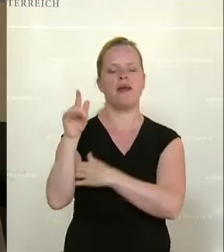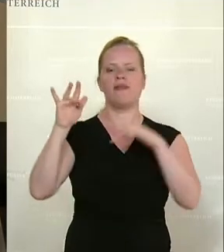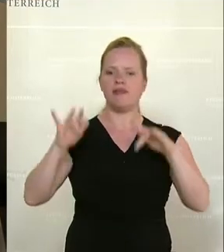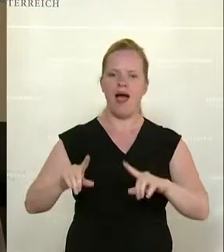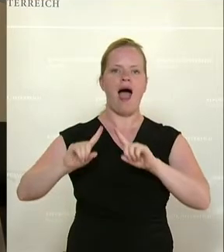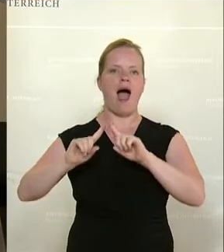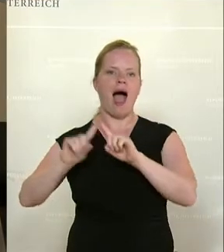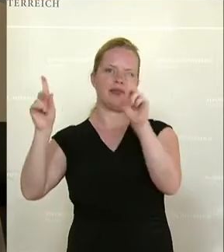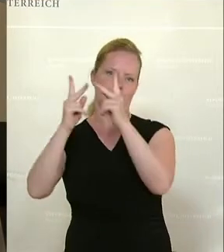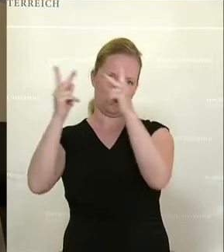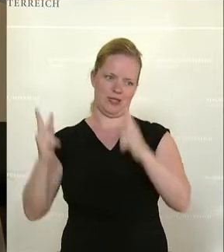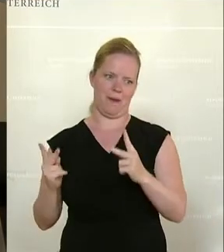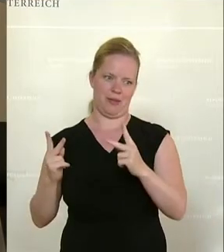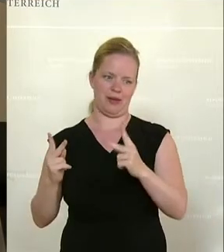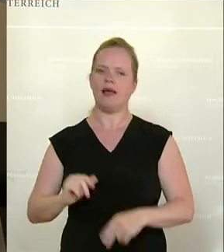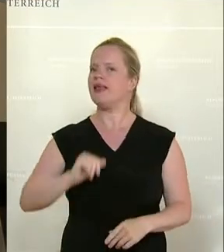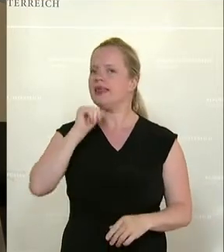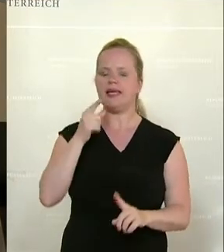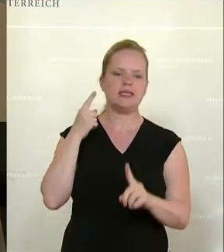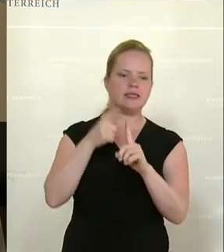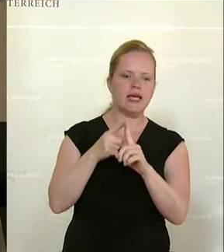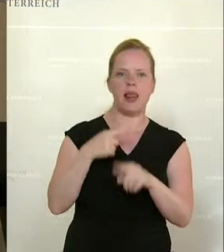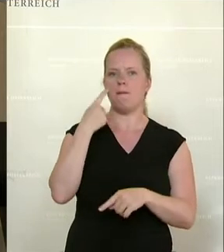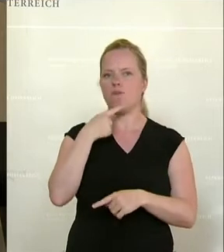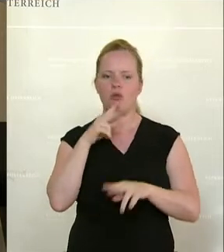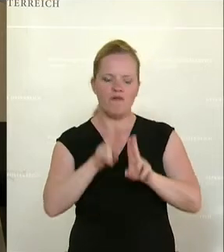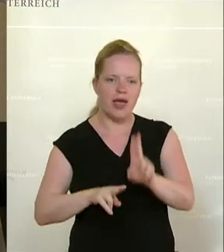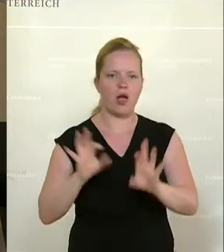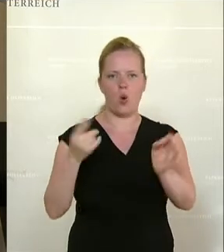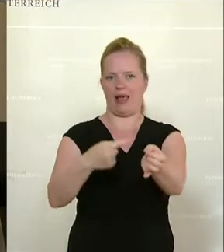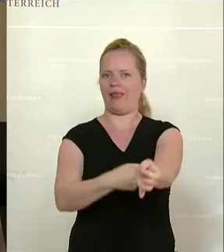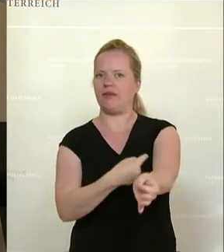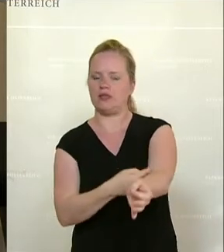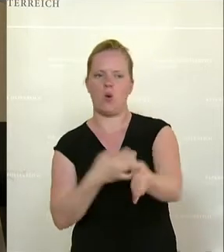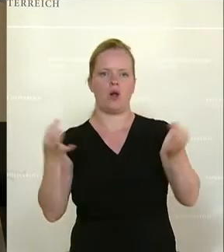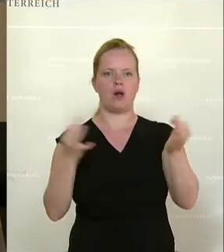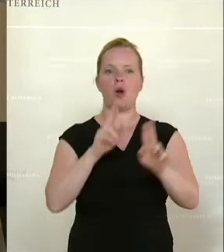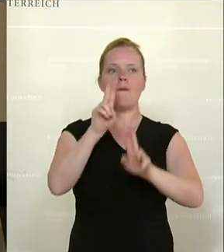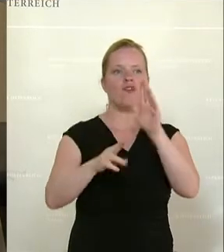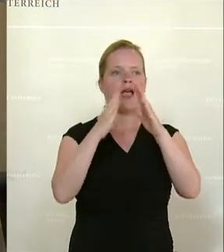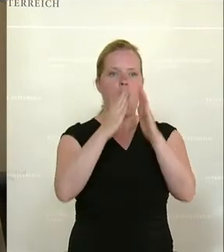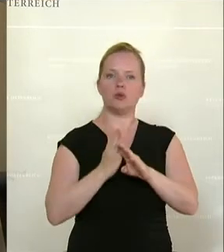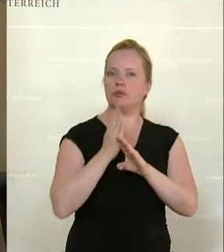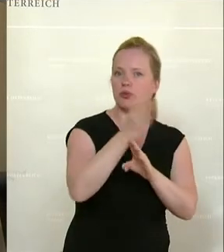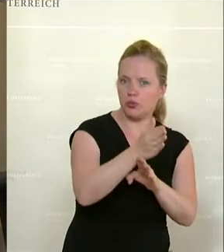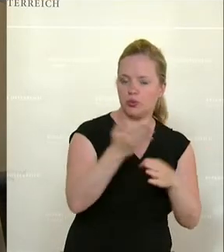anderes Konzept. Da geht es nicht um Mundpflege oder um Infusionen oder um Pflegehausbesuche, wo